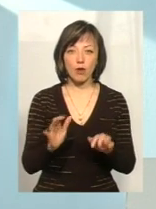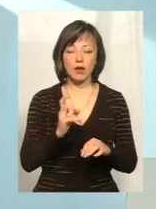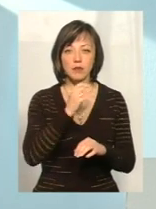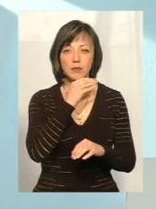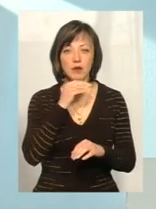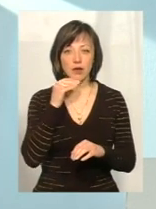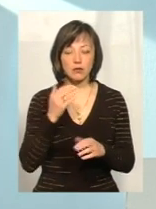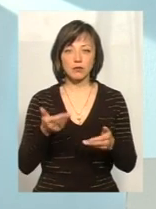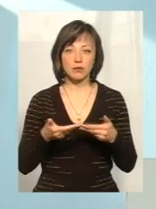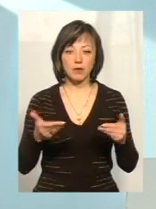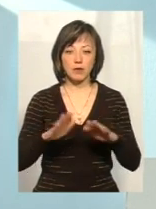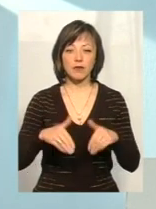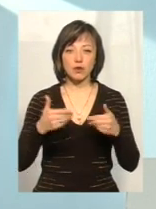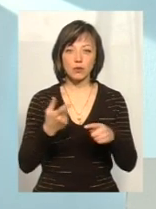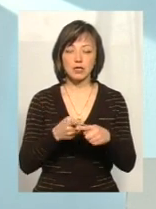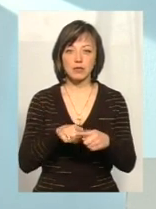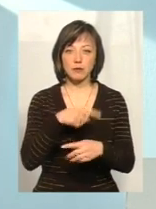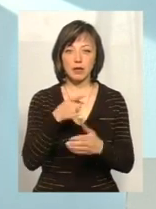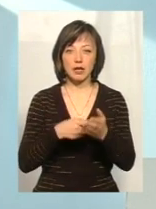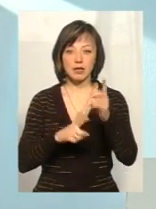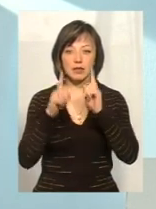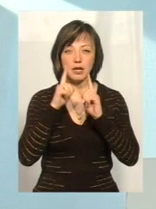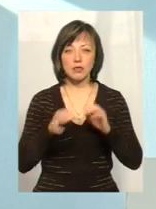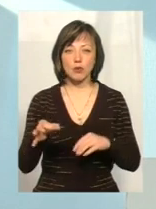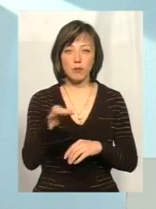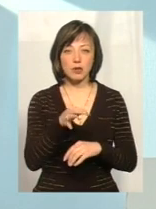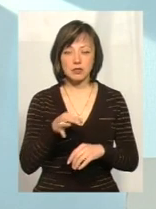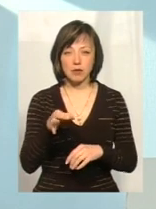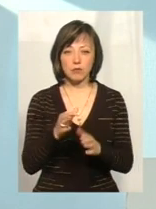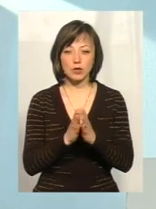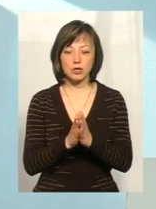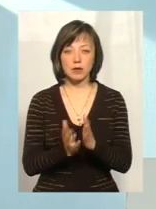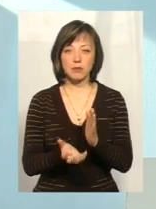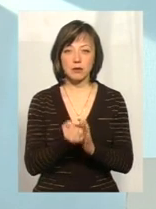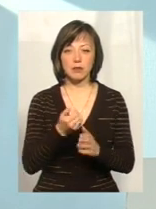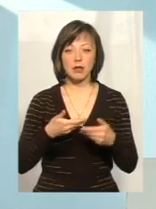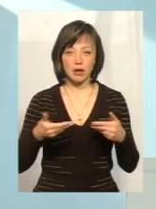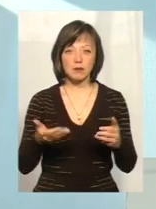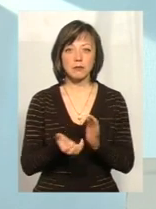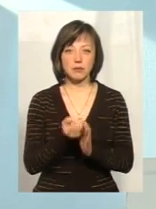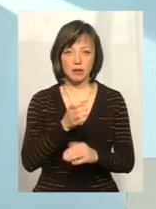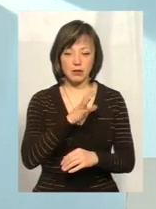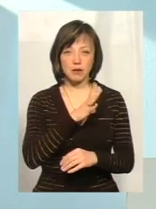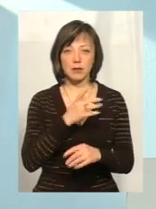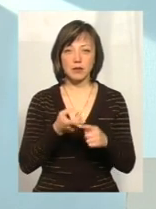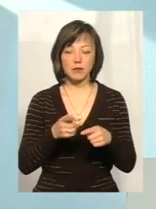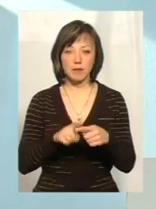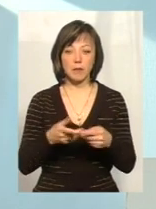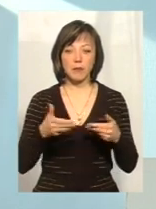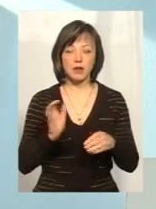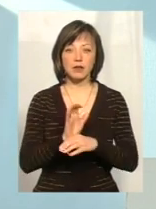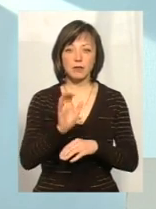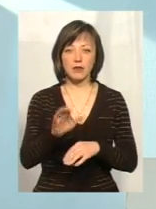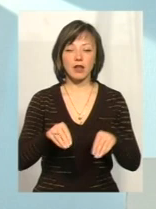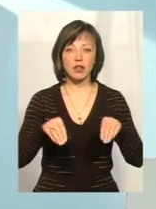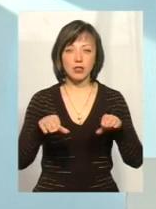кроки, ми виносили це питання і на сесію обласної ради, просили підтримки, і нас підтримали, і ми відправляли ці всі